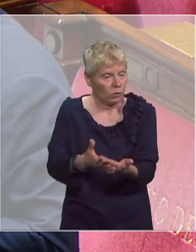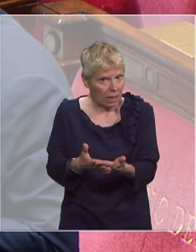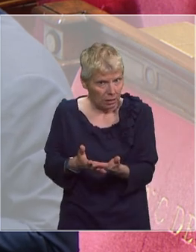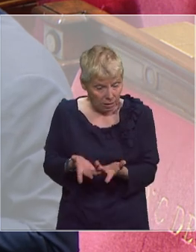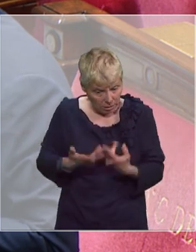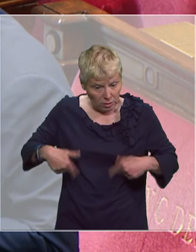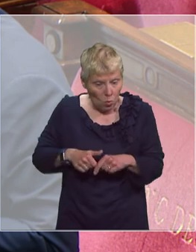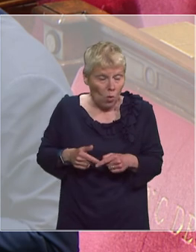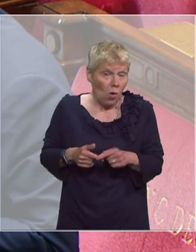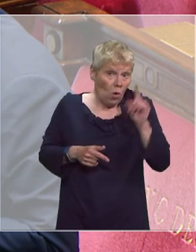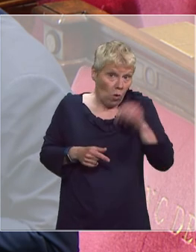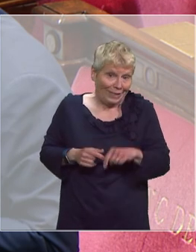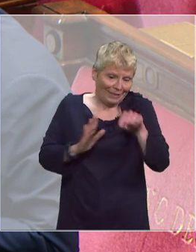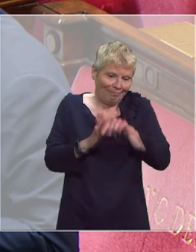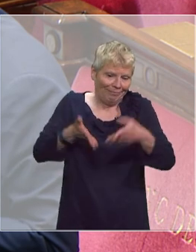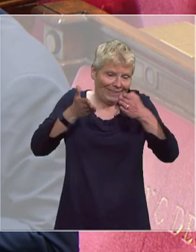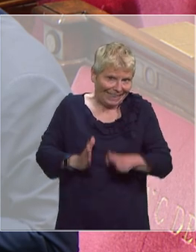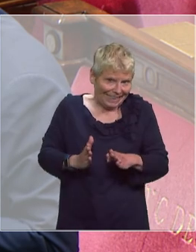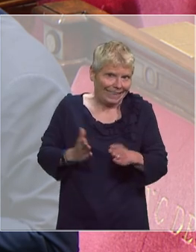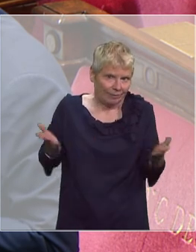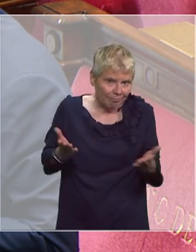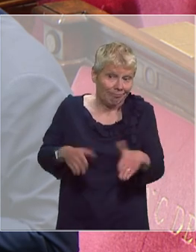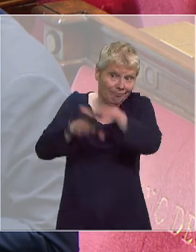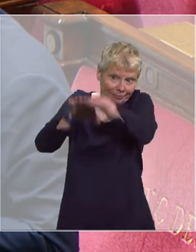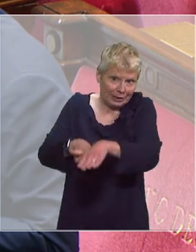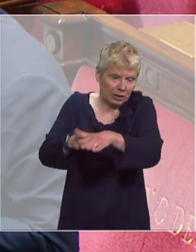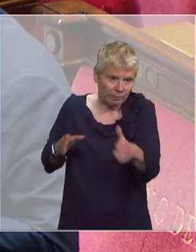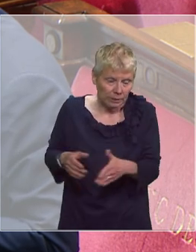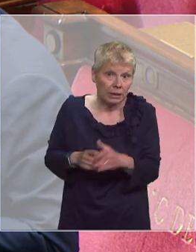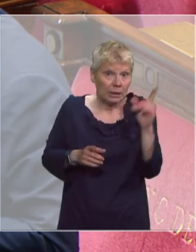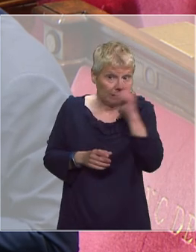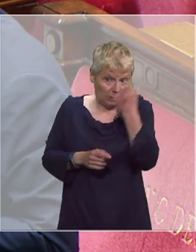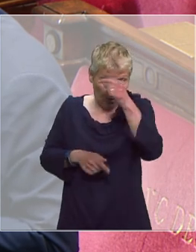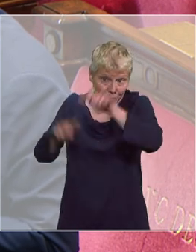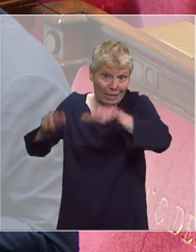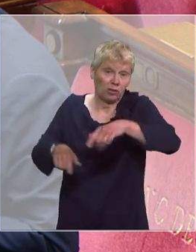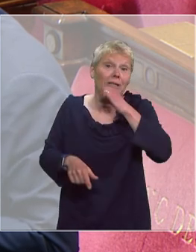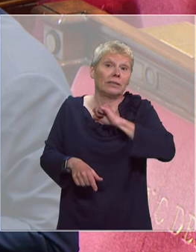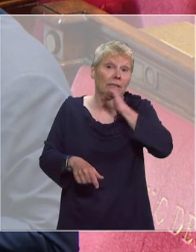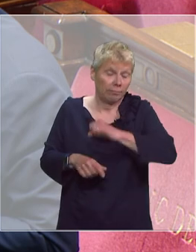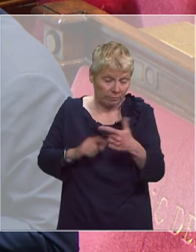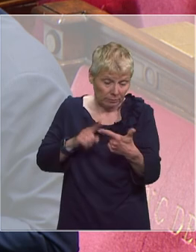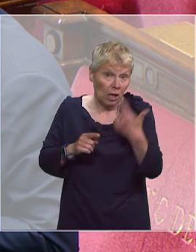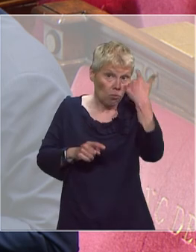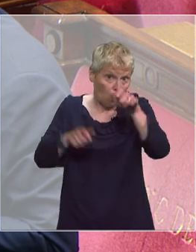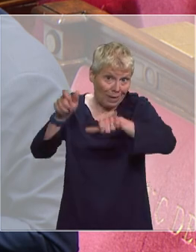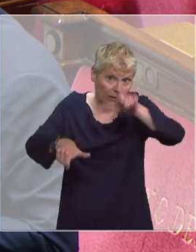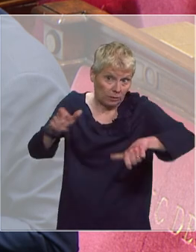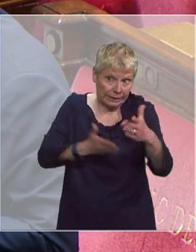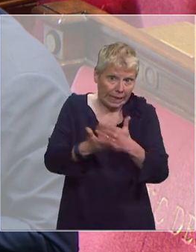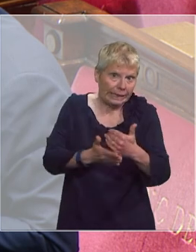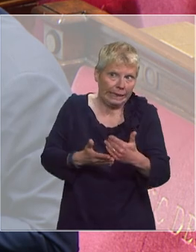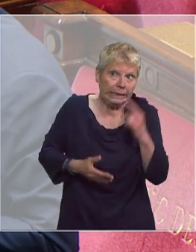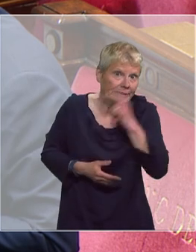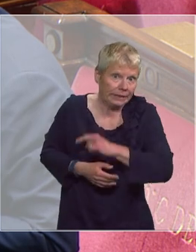difficiles en termes de confinement et de protection ont été prises. Difficiles pour les personnes âgées, difficile pour les salariés qui travaillent dans les EHPAD,